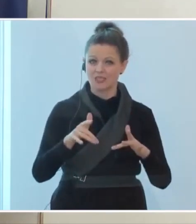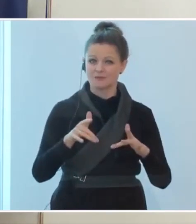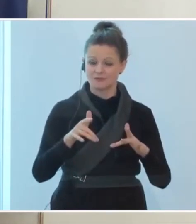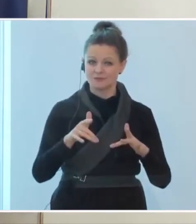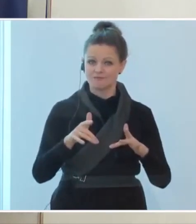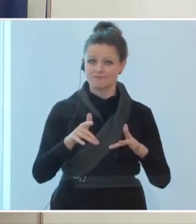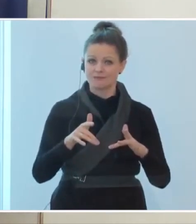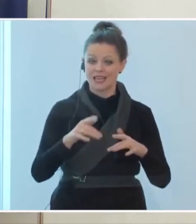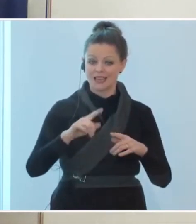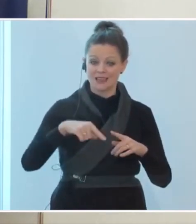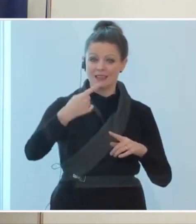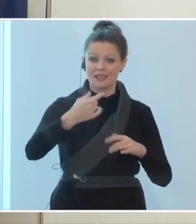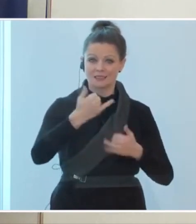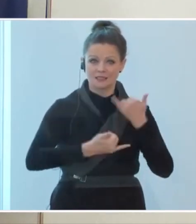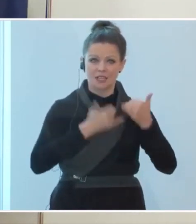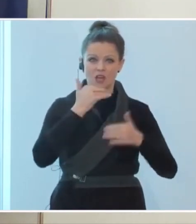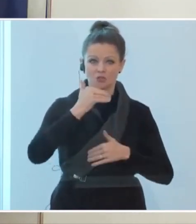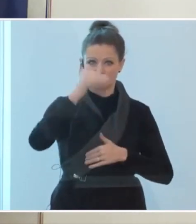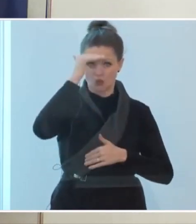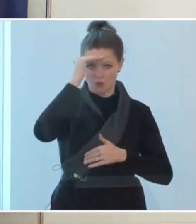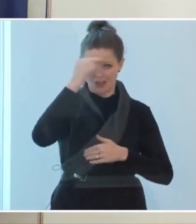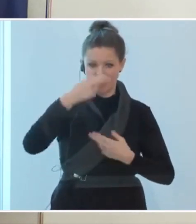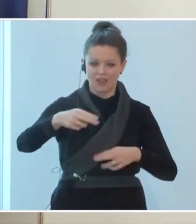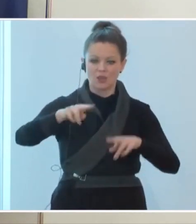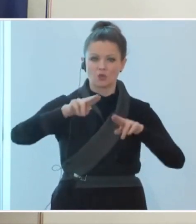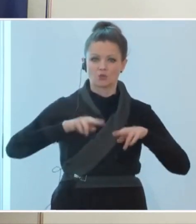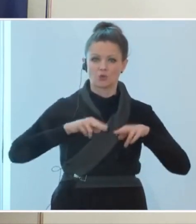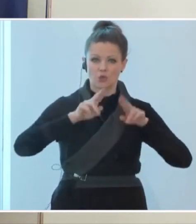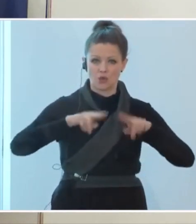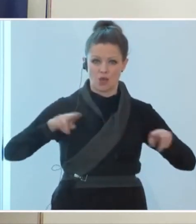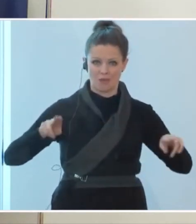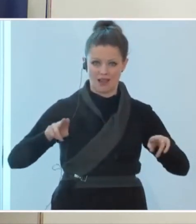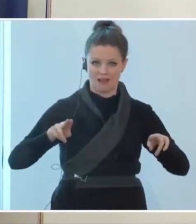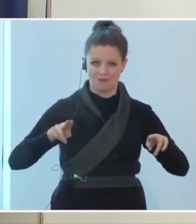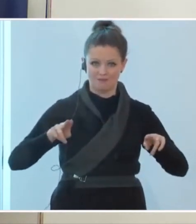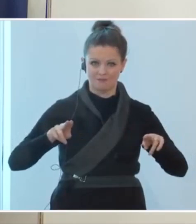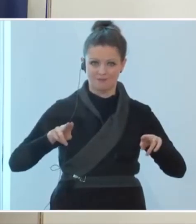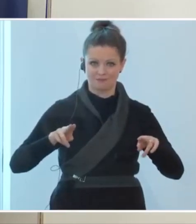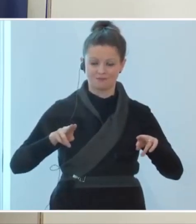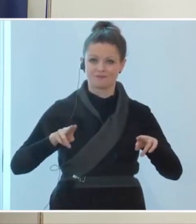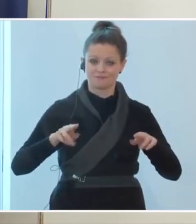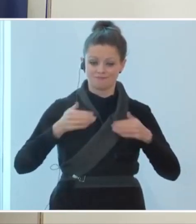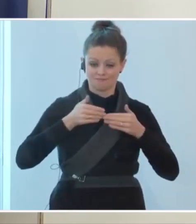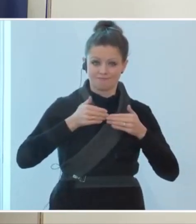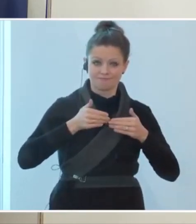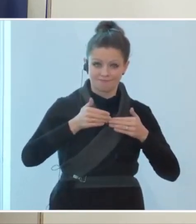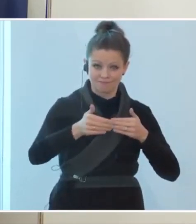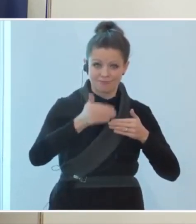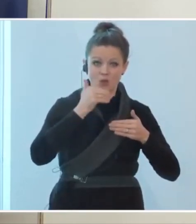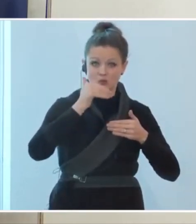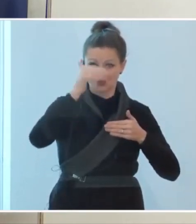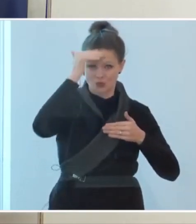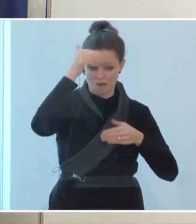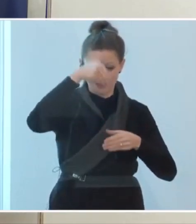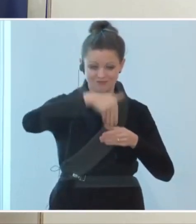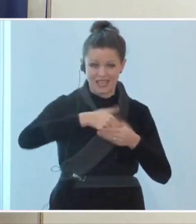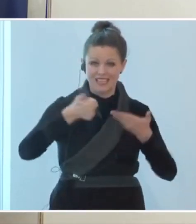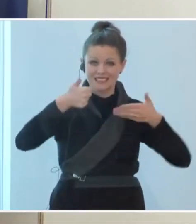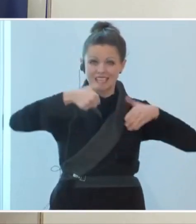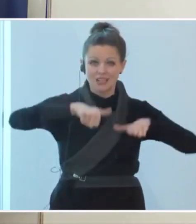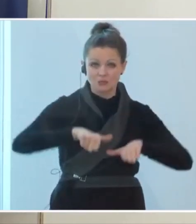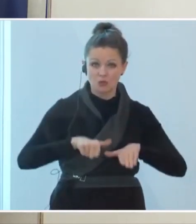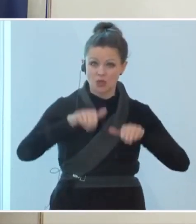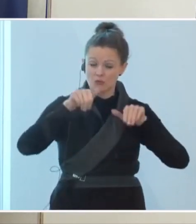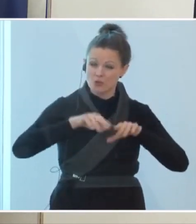Normalität zurückkehren können, aber gleichzeitig bis dahin rund sechs Monate haben werden, wo wir alles tun